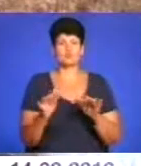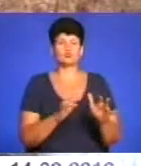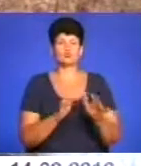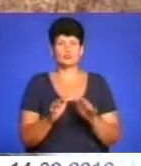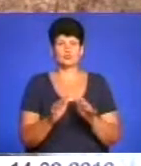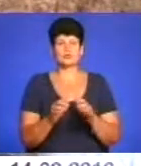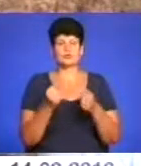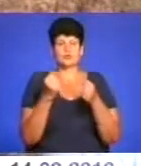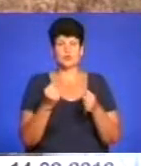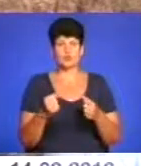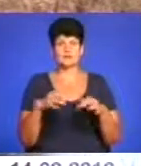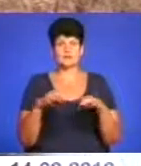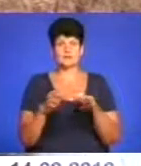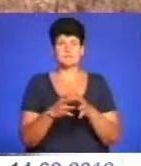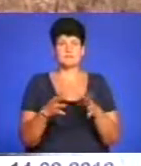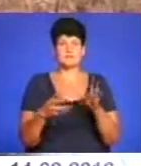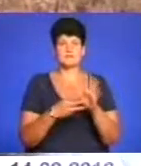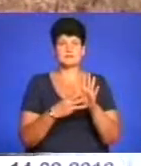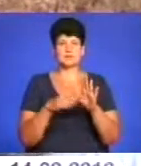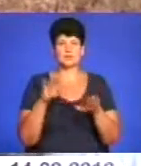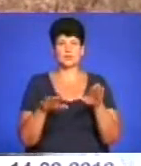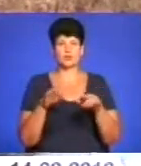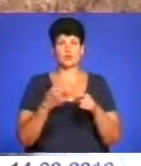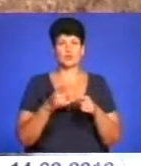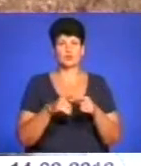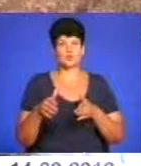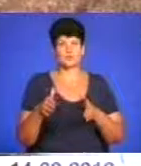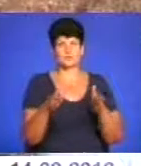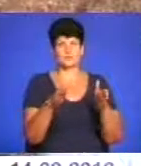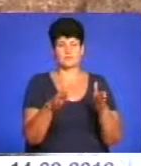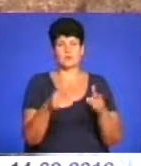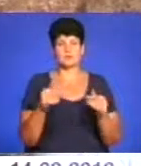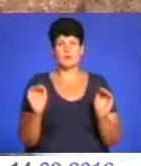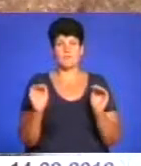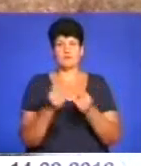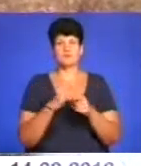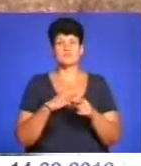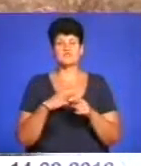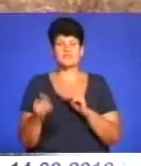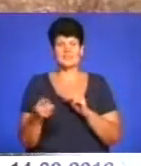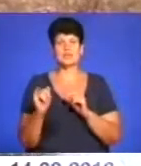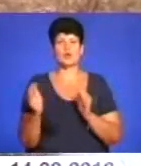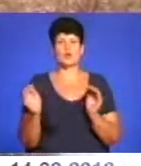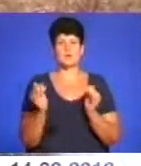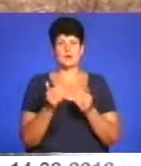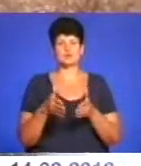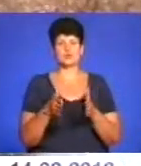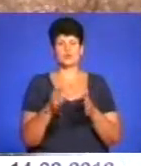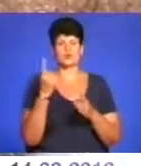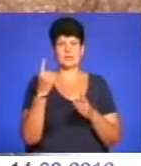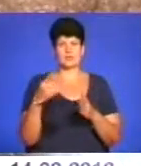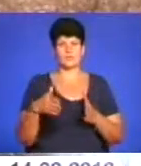вантажного транспорту вагою більше 8 тонн. По цьому шляхопроводу ми обмежуємо швидкість і обмежуємо рух по одній з полос.